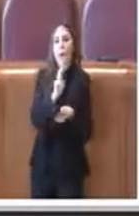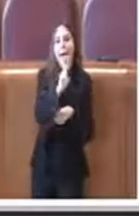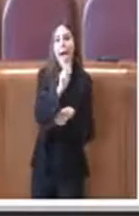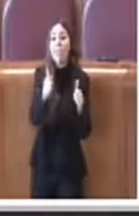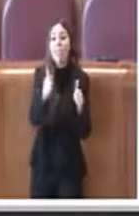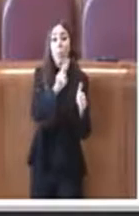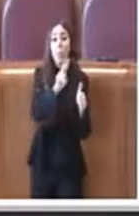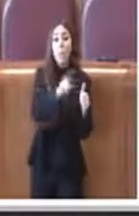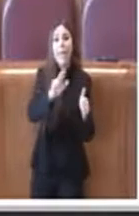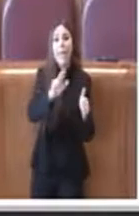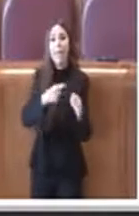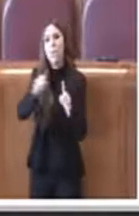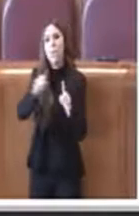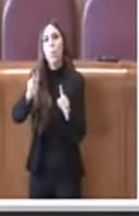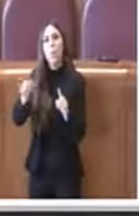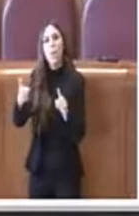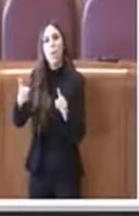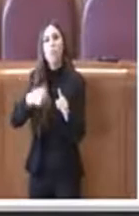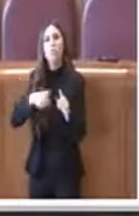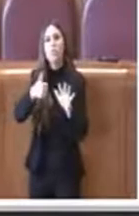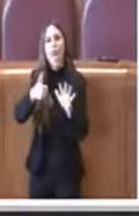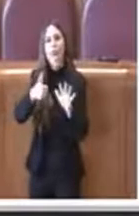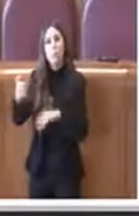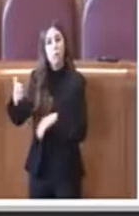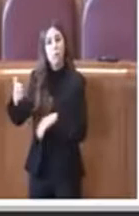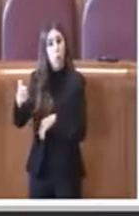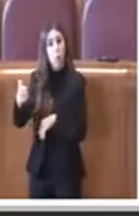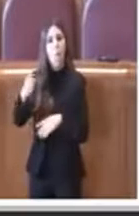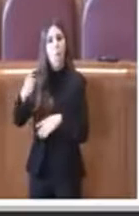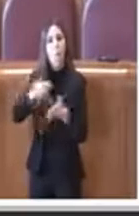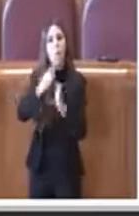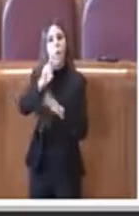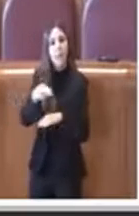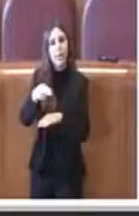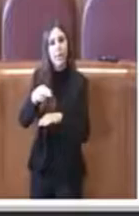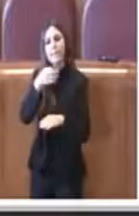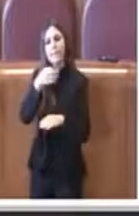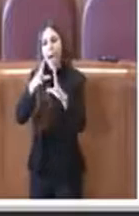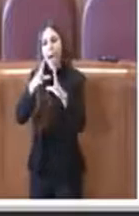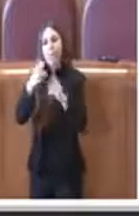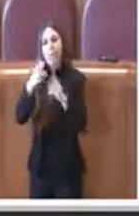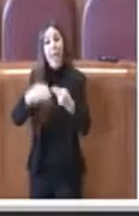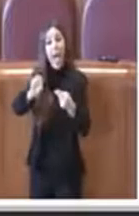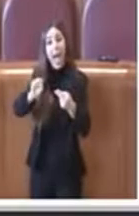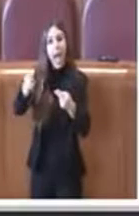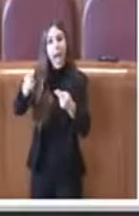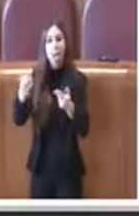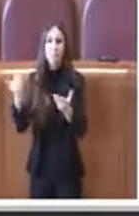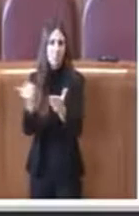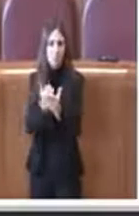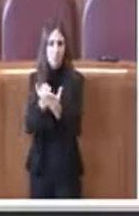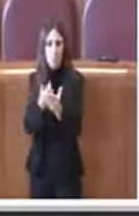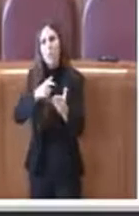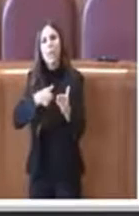2009 per 102 milioni di euro li abbiamo tolti dal bilancio di Ama perché erano soldi fittizi e li stiamo